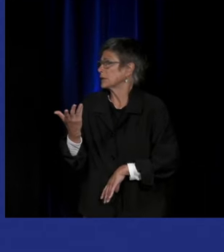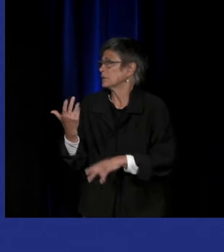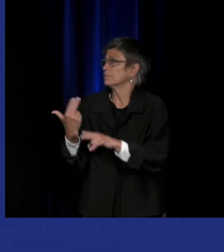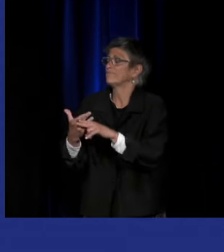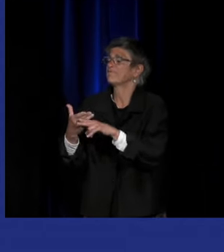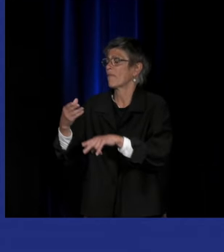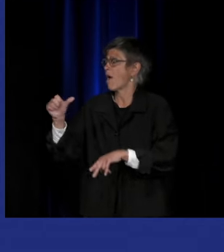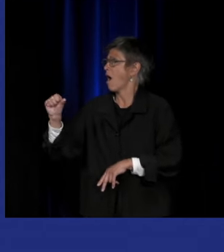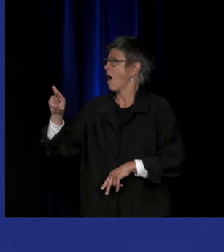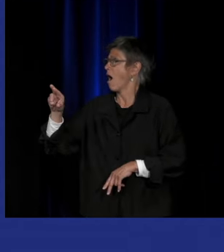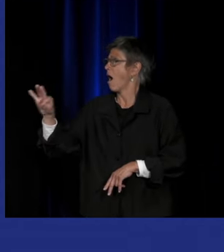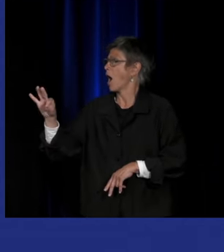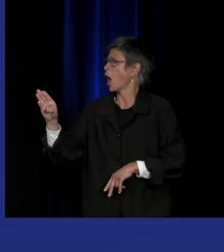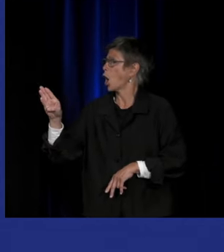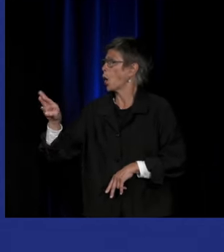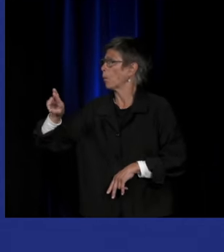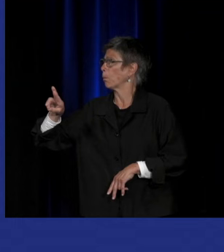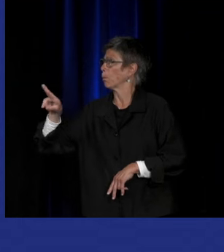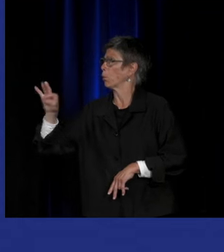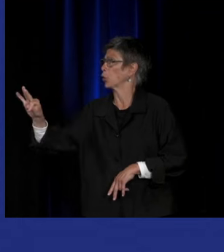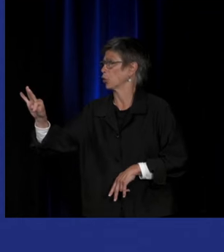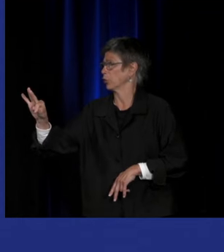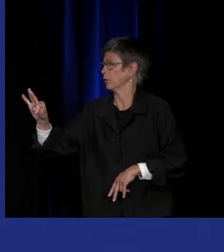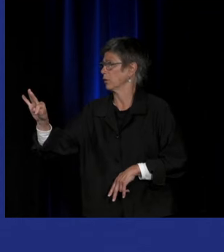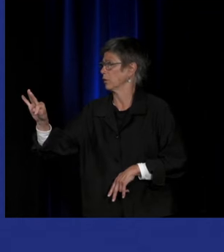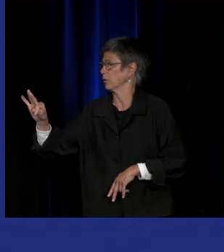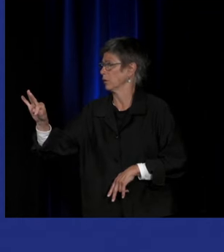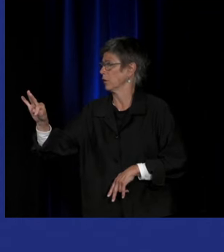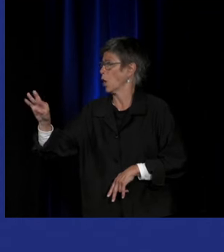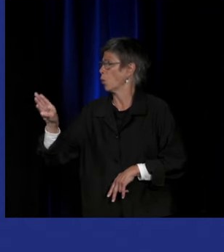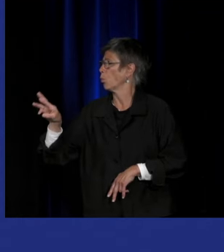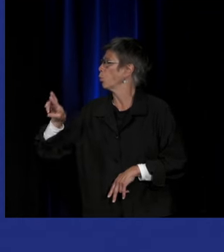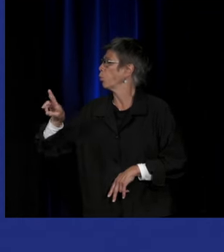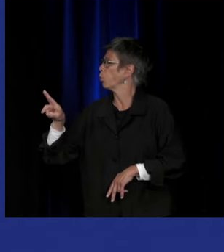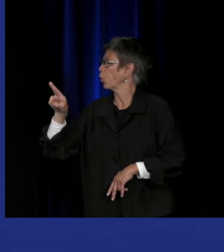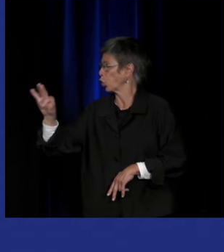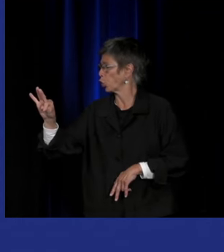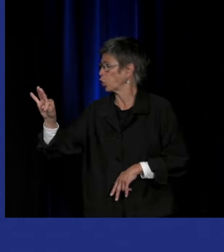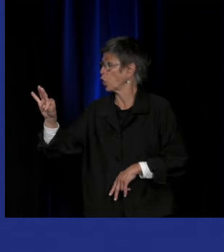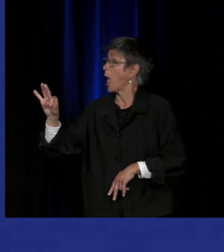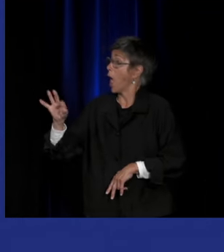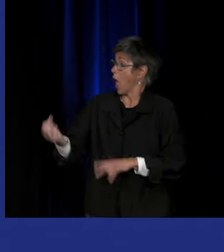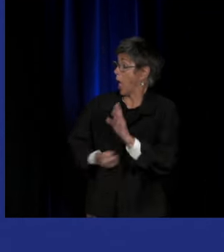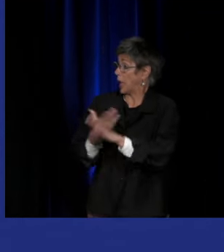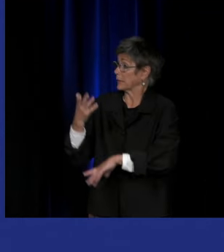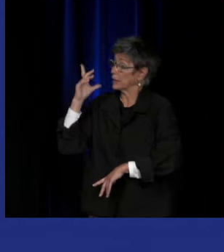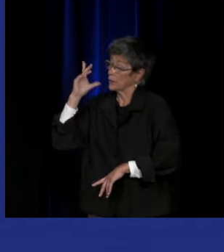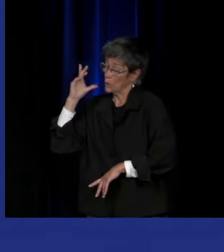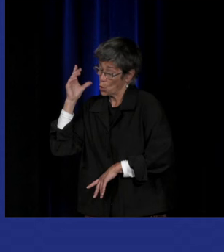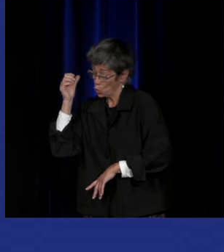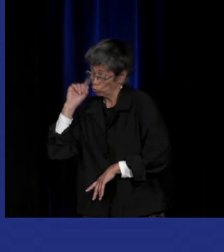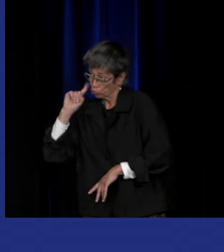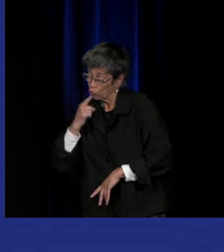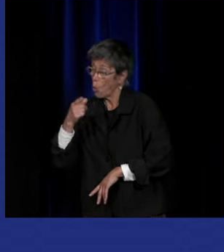appelle d'art brut en fait donc il y a une artiste sourde nord-américaine Judith Scott